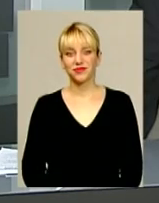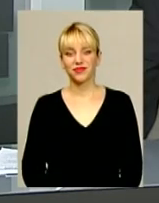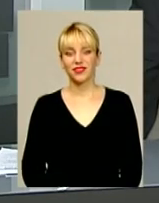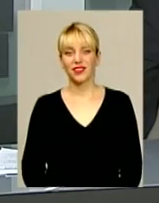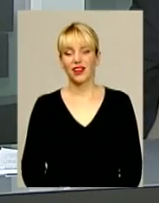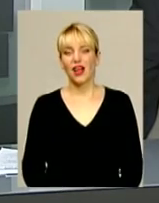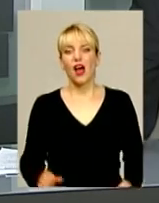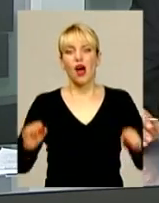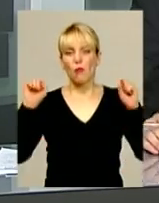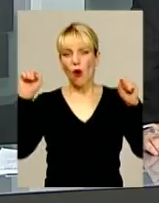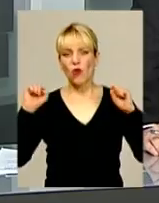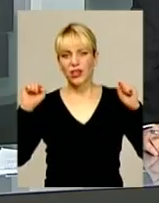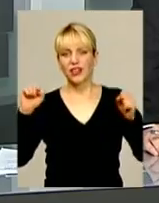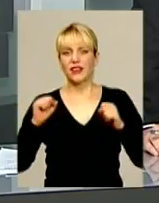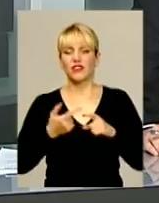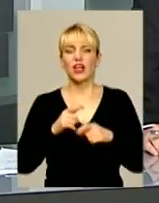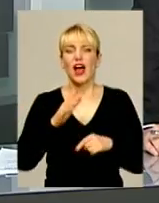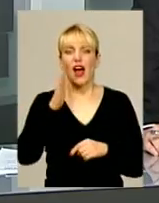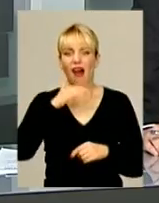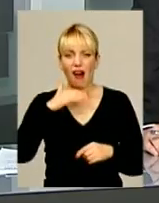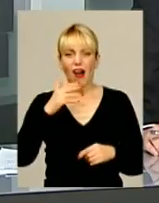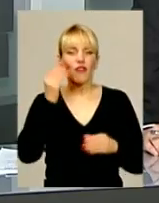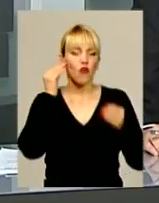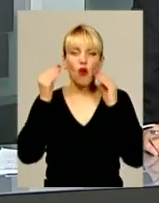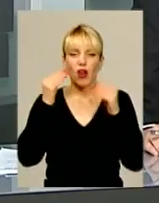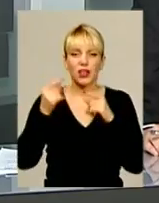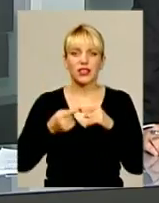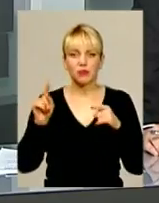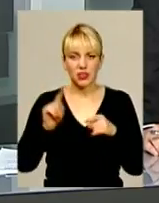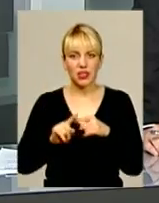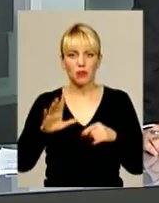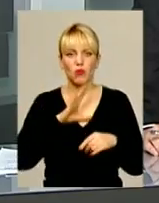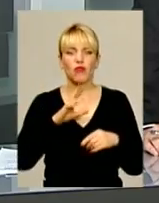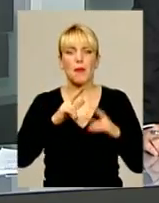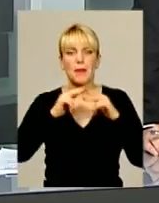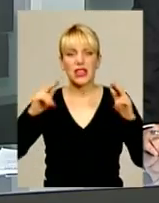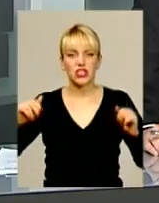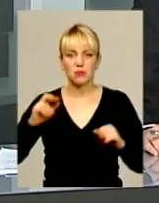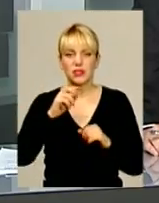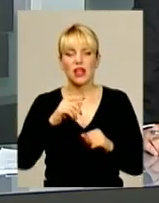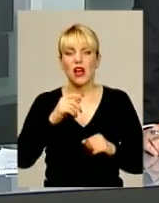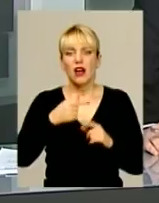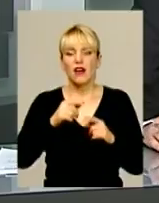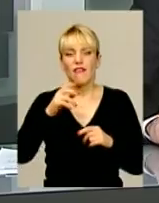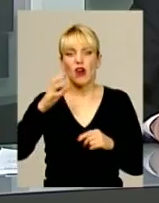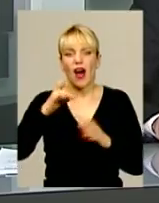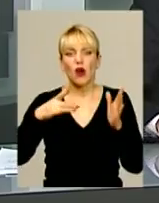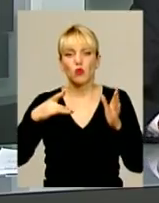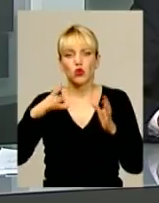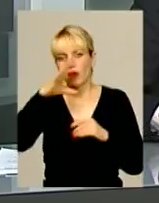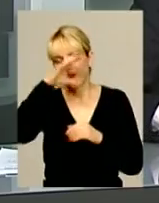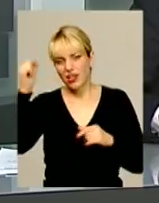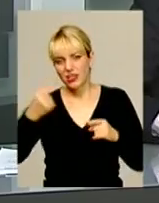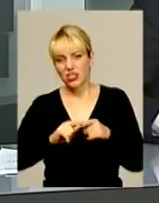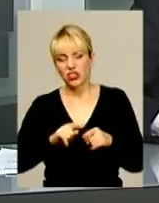Пауерліфтинг, аквагрим та пошуки решток дракона. В Меджибіській фортеці вирував фестиваль «Гарбузова ніч». На території стародавньої